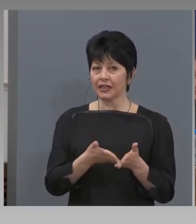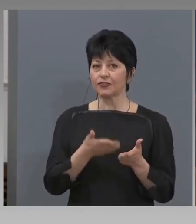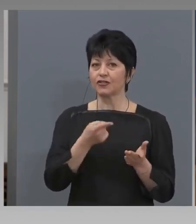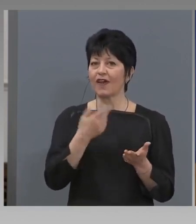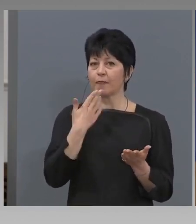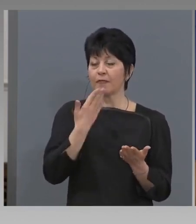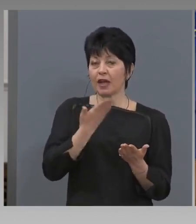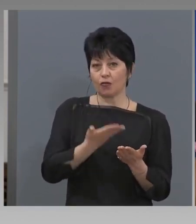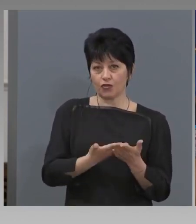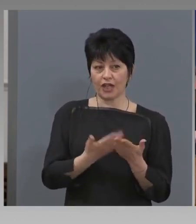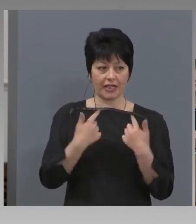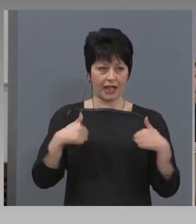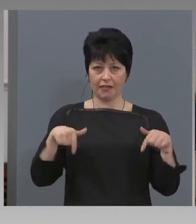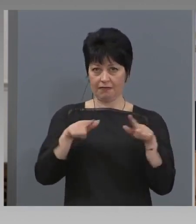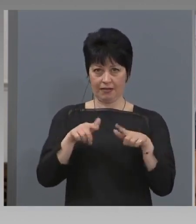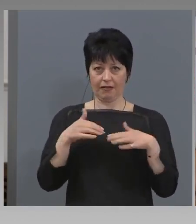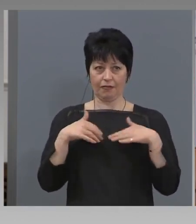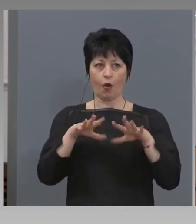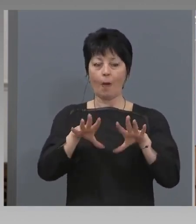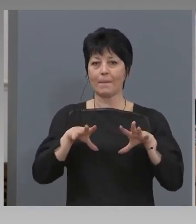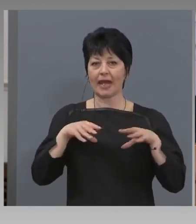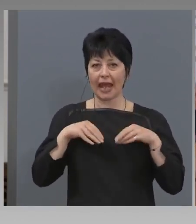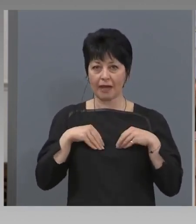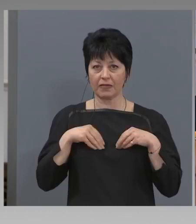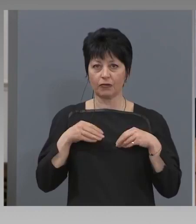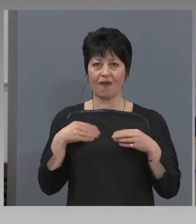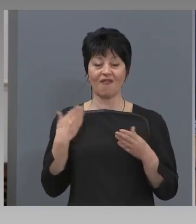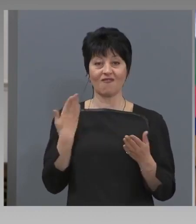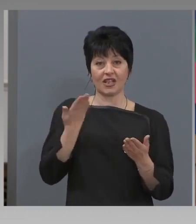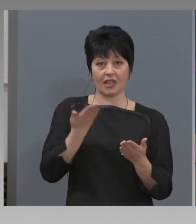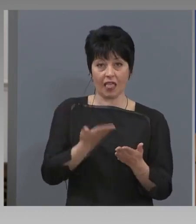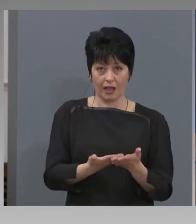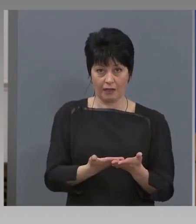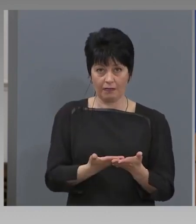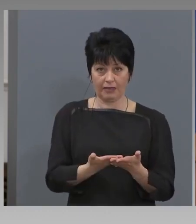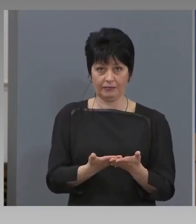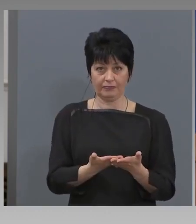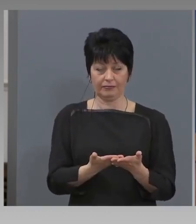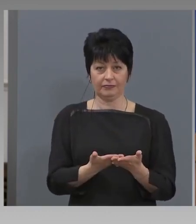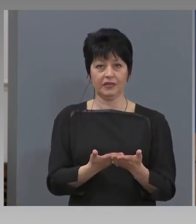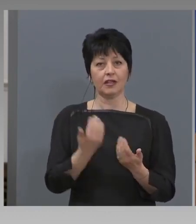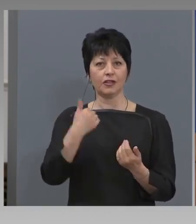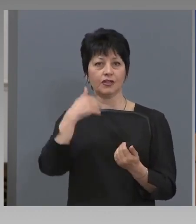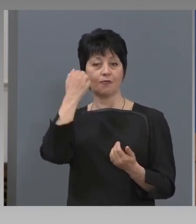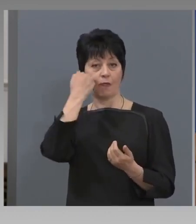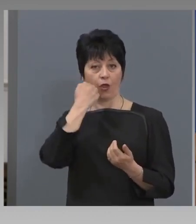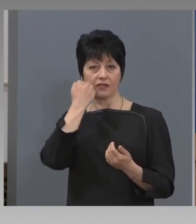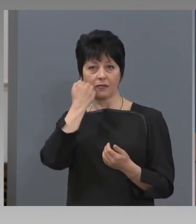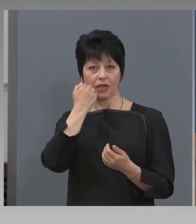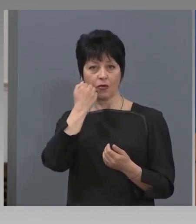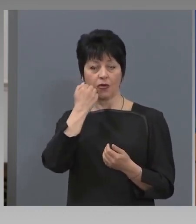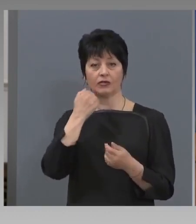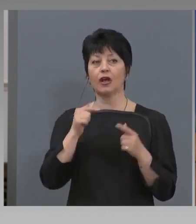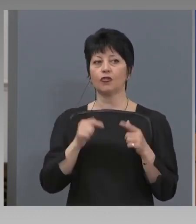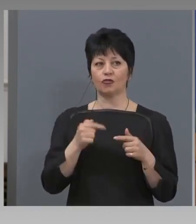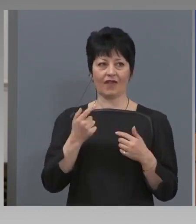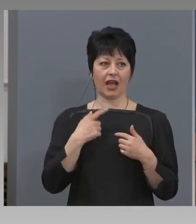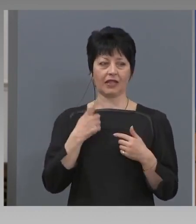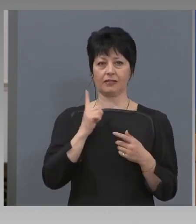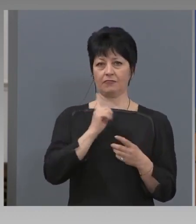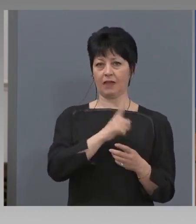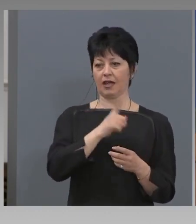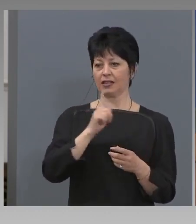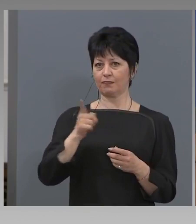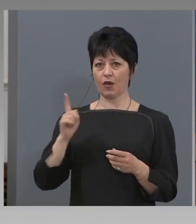предложение, което ние приемаме, възлагаме го, ползваме го. Това съм разпоредил на